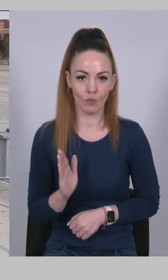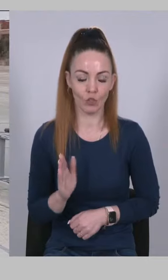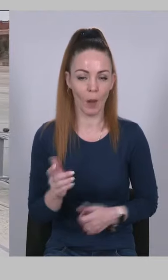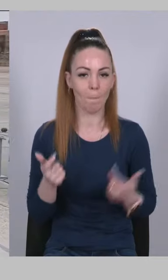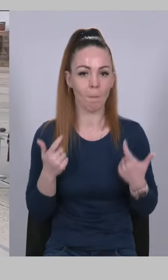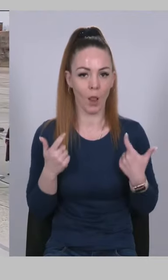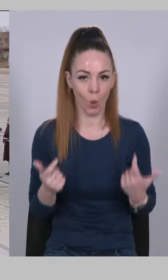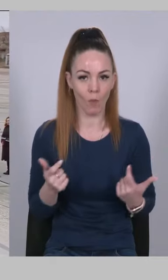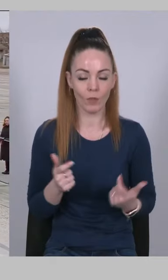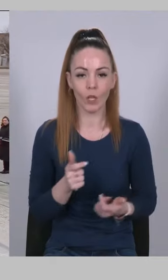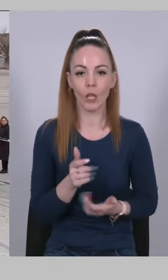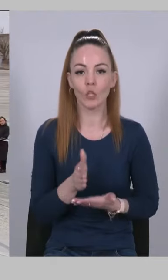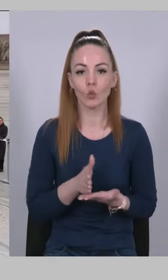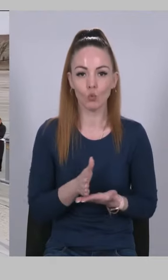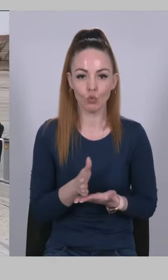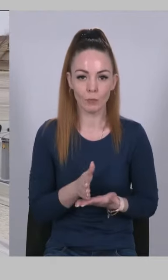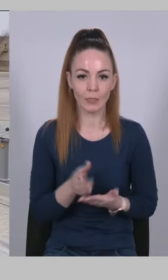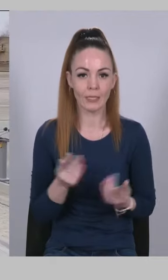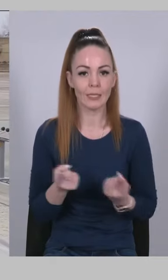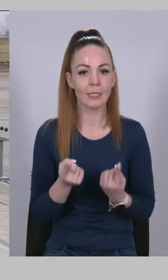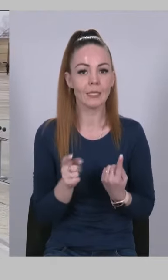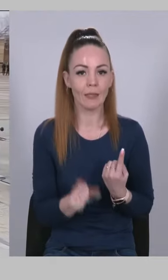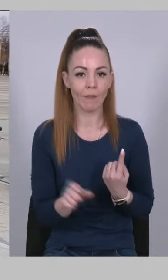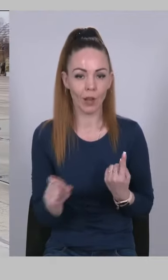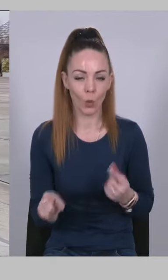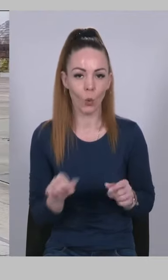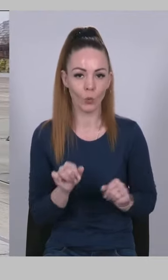полковника Служби цивільного захисту.